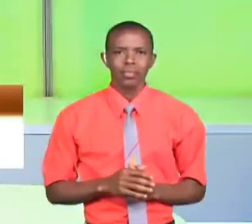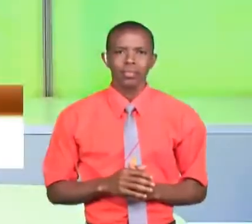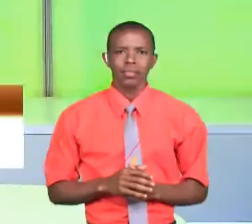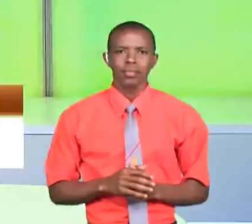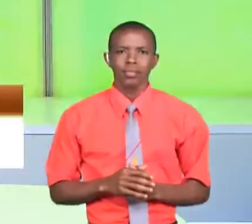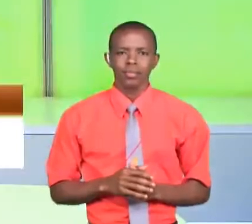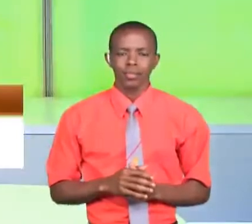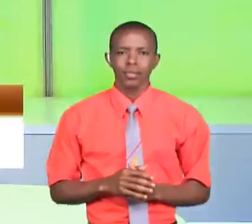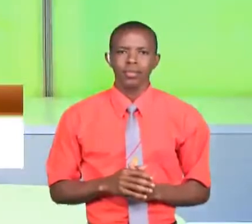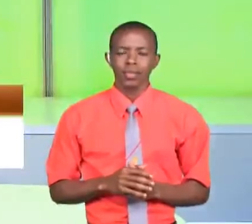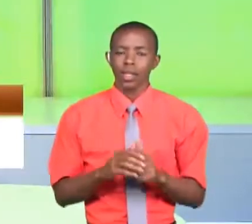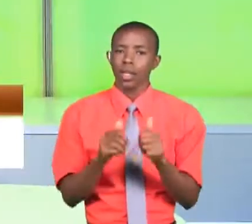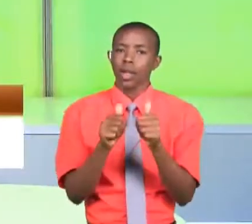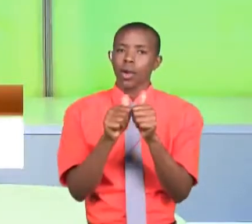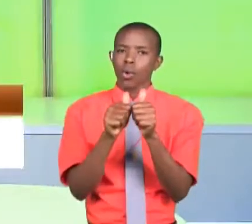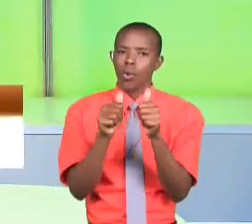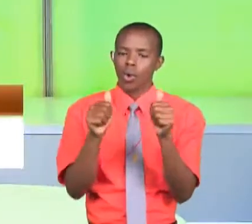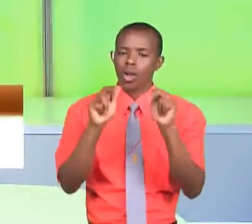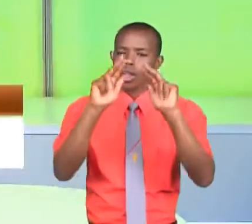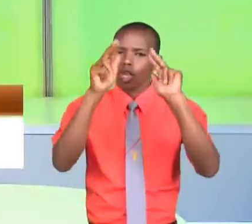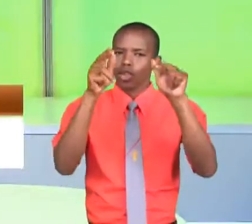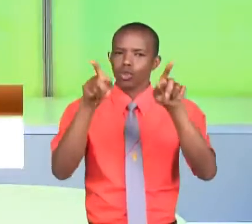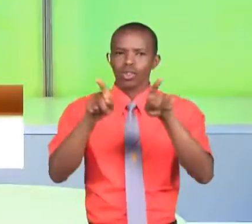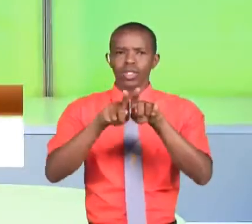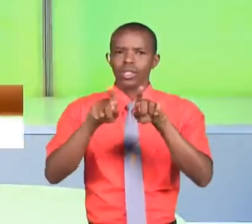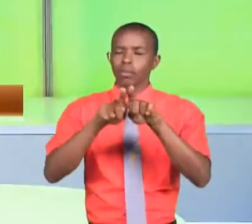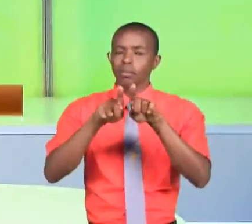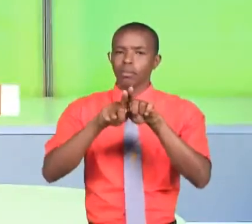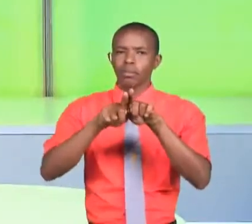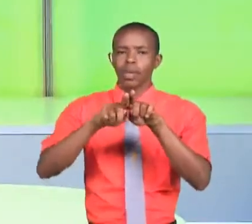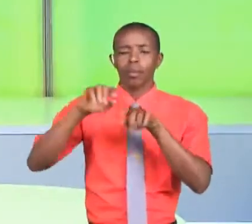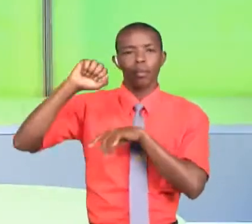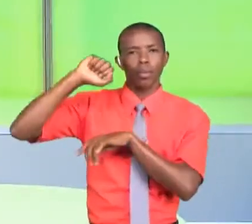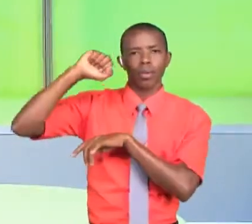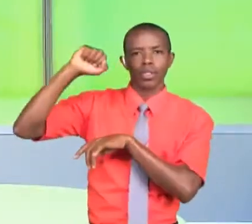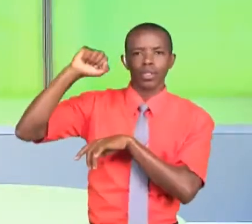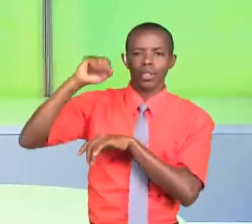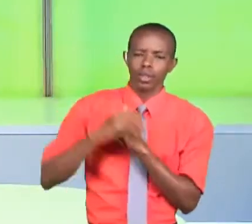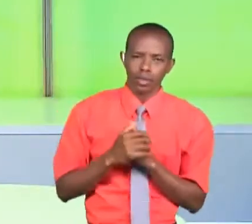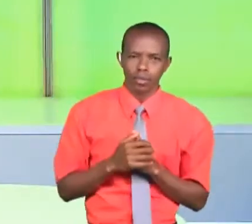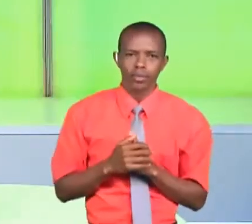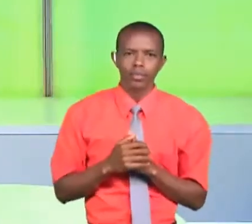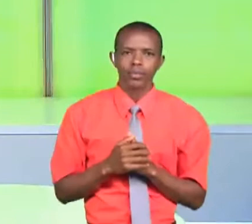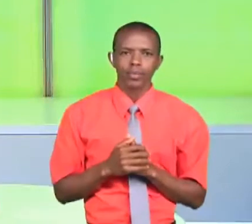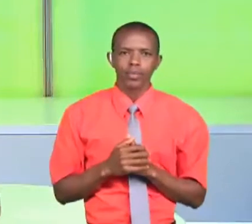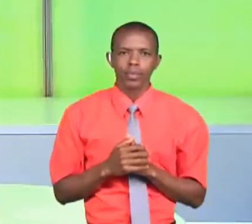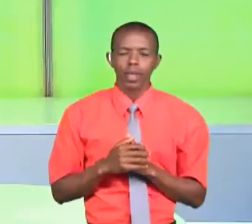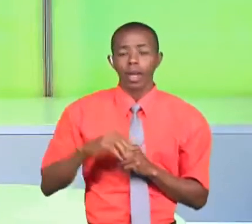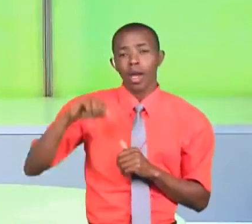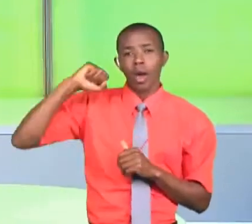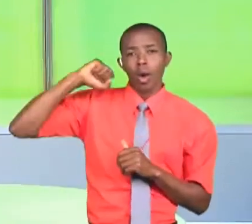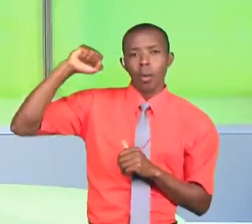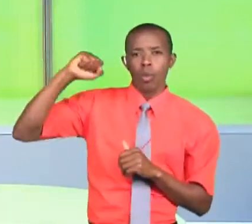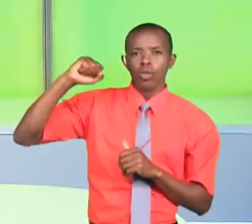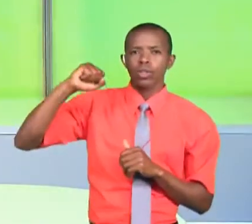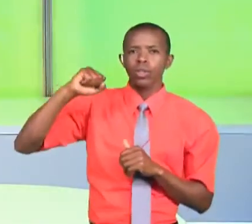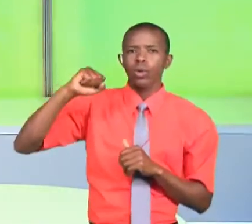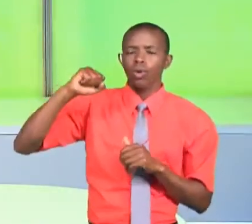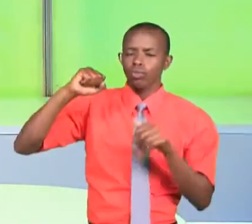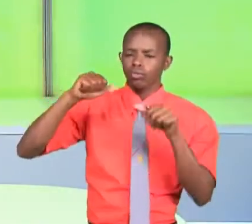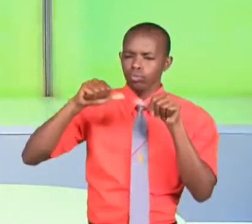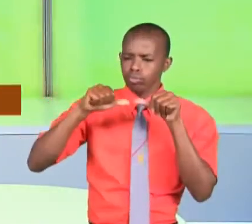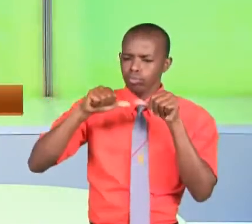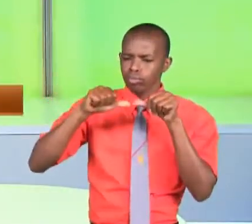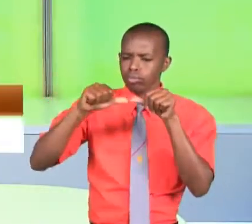Safi mtazamadi tusalie papo hapo kwa masala ya siyasa Hukuma sumbu ya siyasa Ya kizidi kushudiwa humu